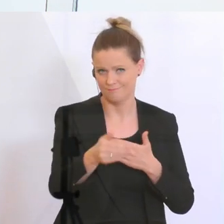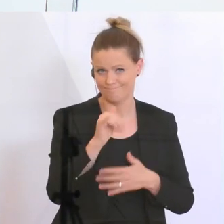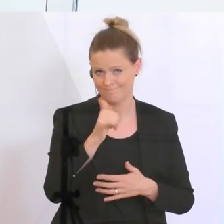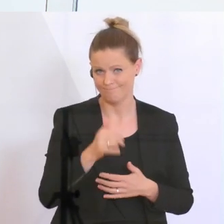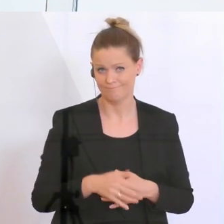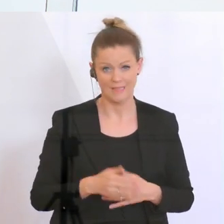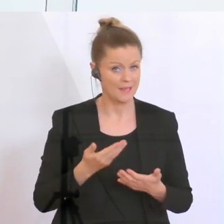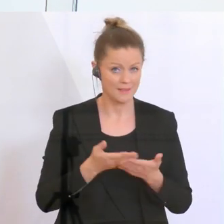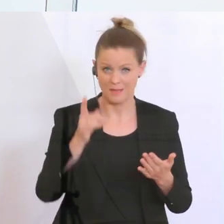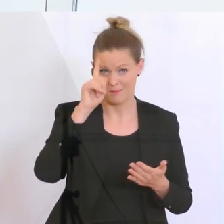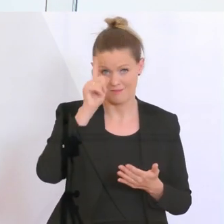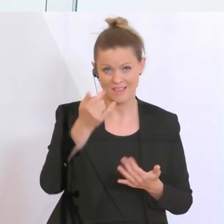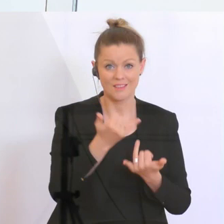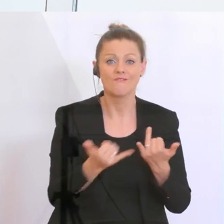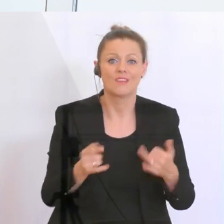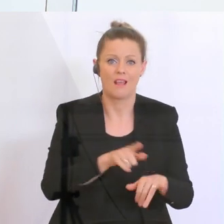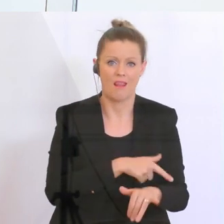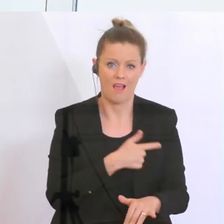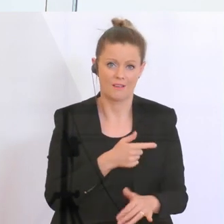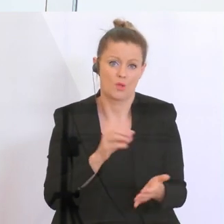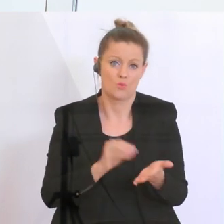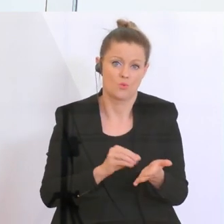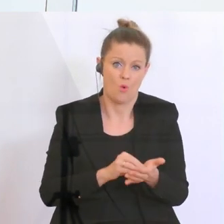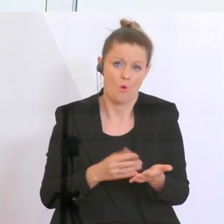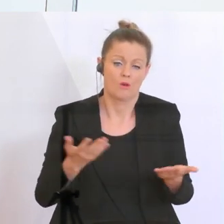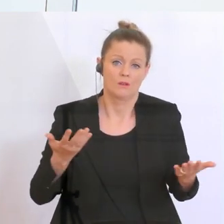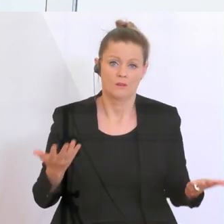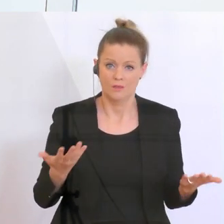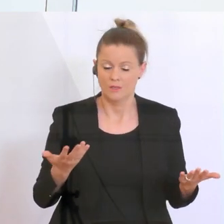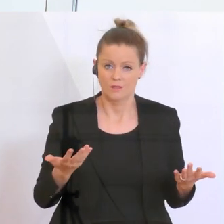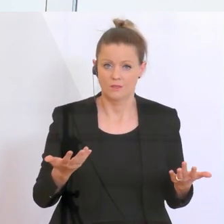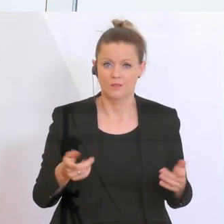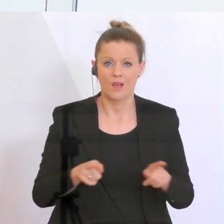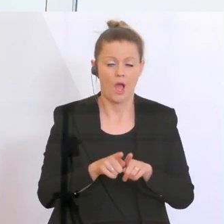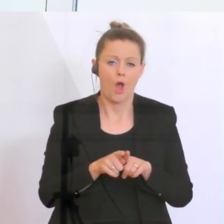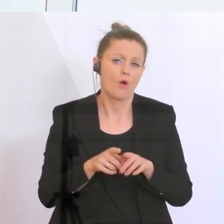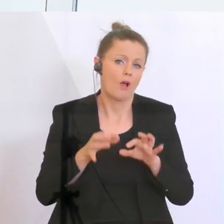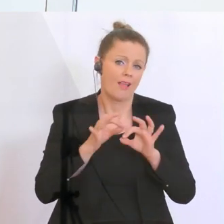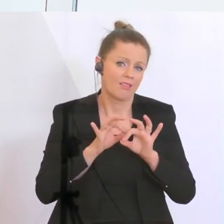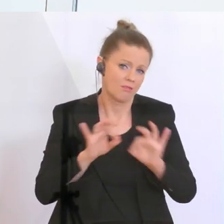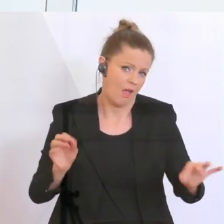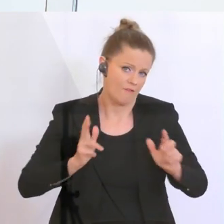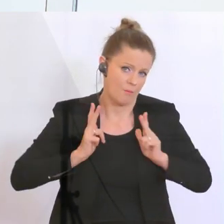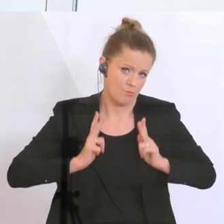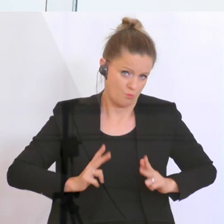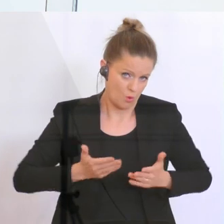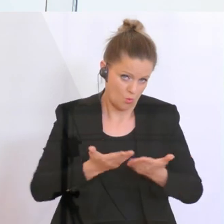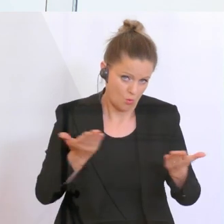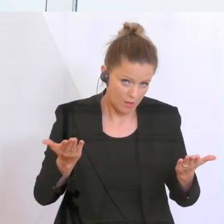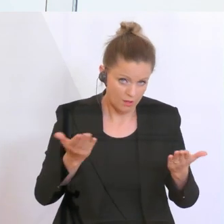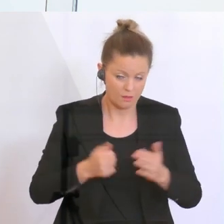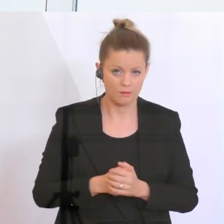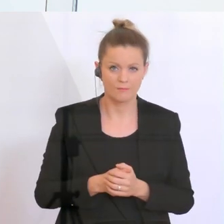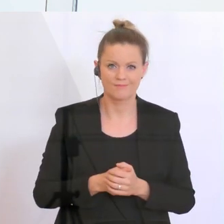Niemand weiß, wie lange es dauern wird. Und ich darf Sie auch beruhigen, dass die